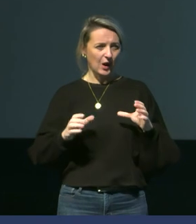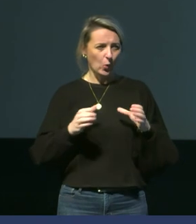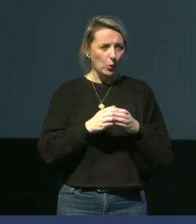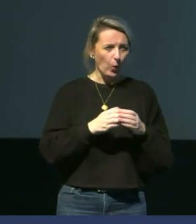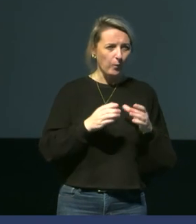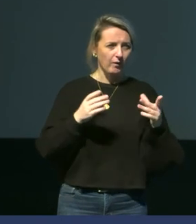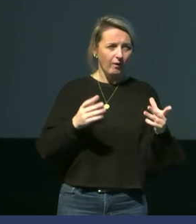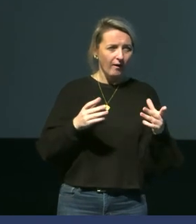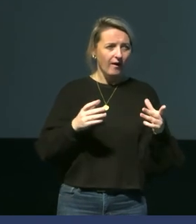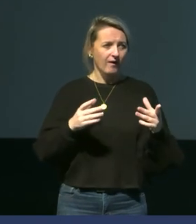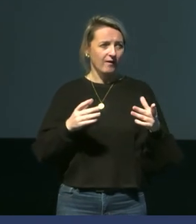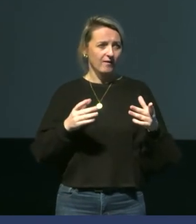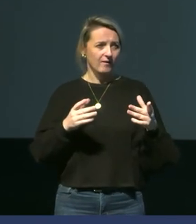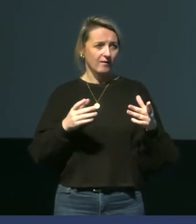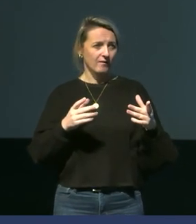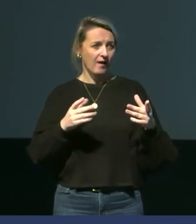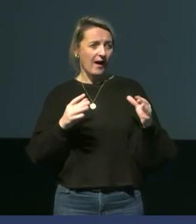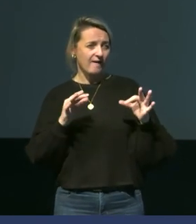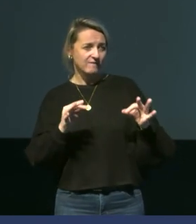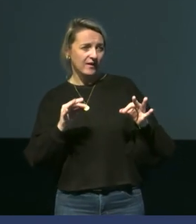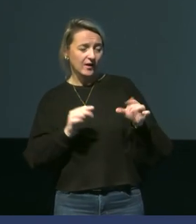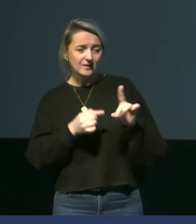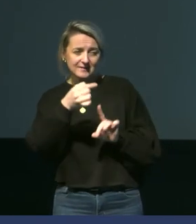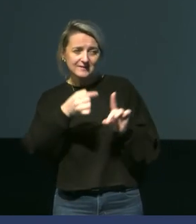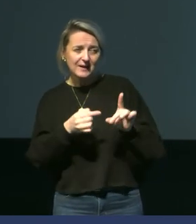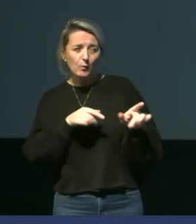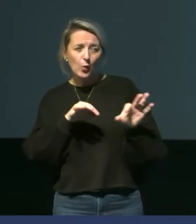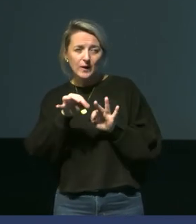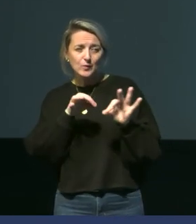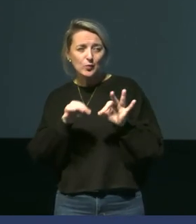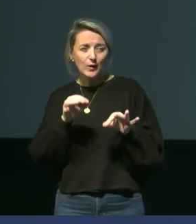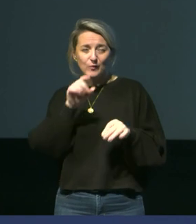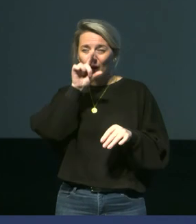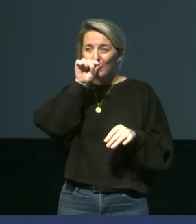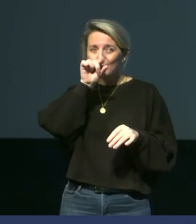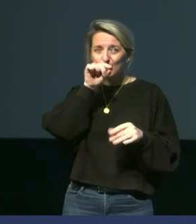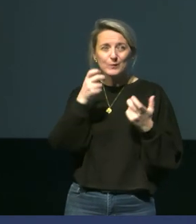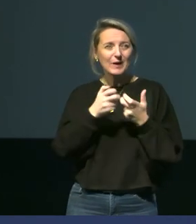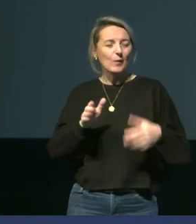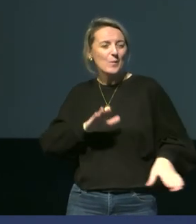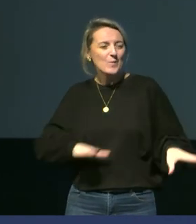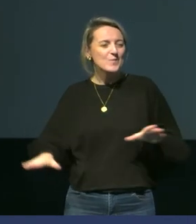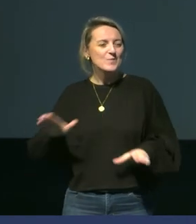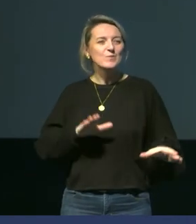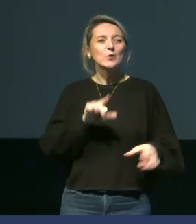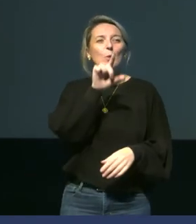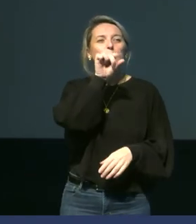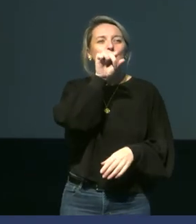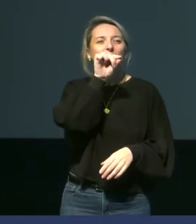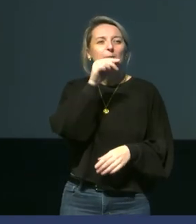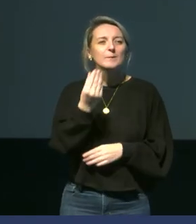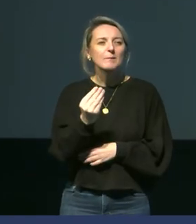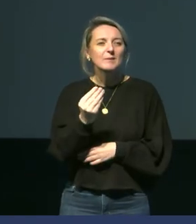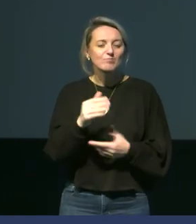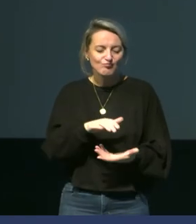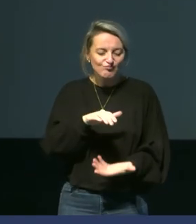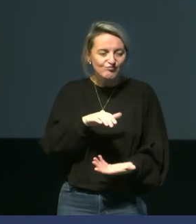On essaye de voir ce qui se passe au niveau des températures. Ici, vous avez les températures du bec chez des manchots, chez des poussins. Et on